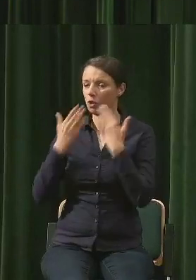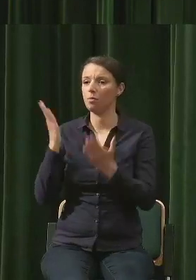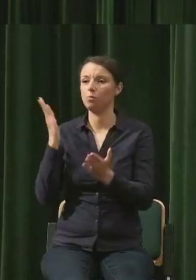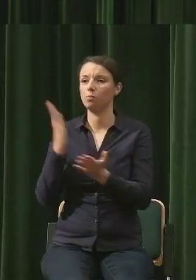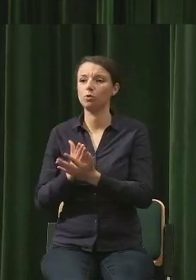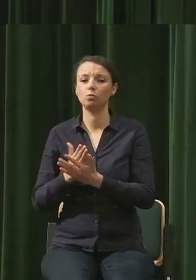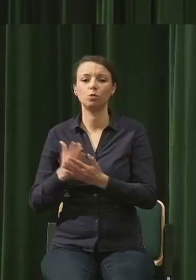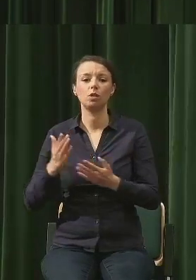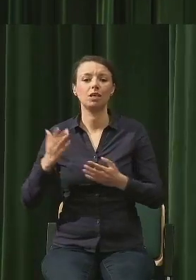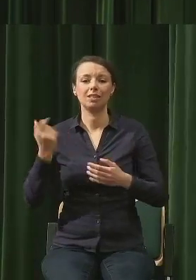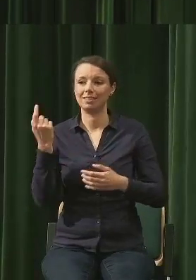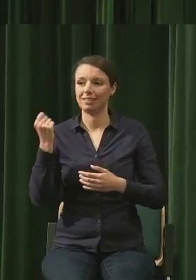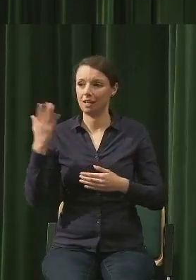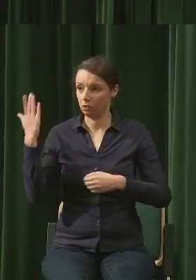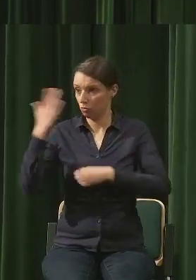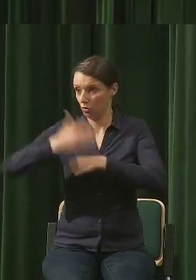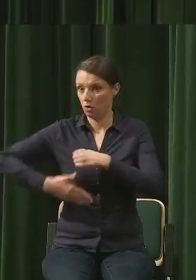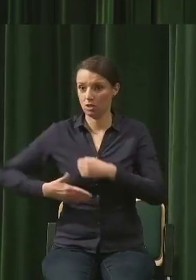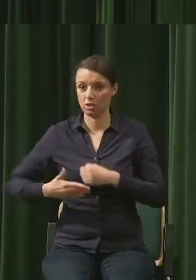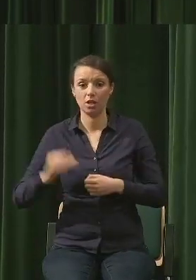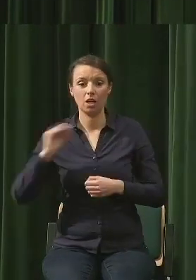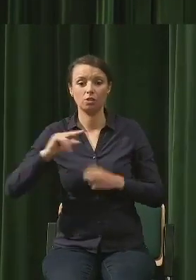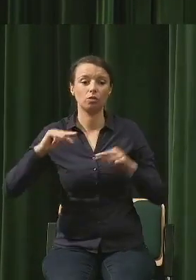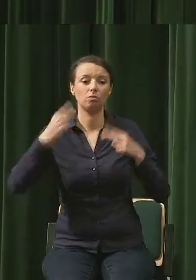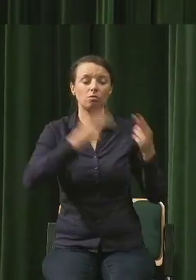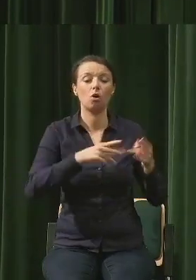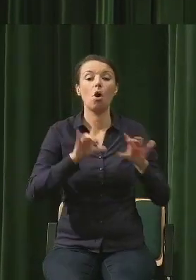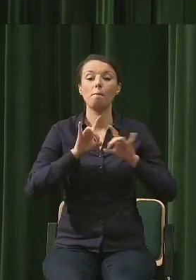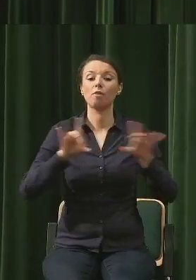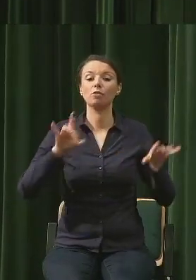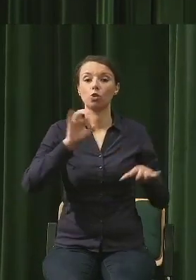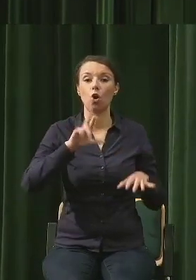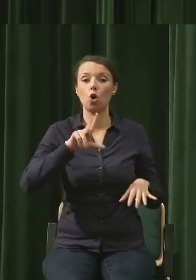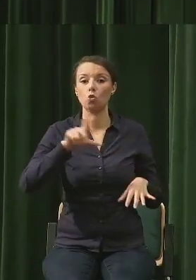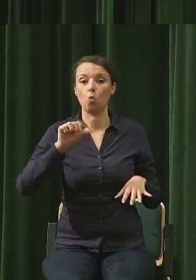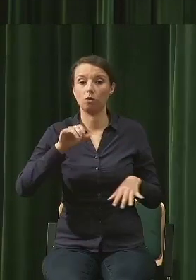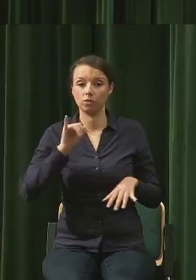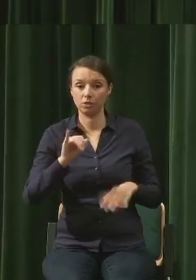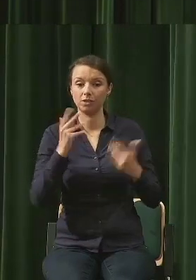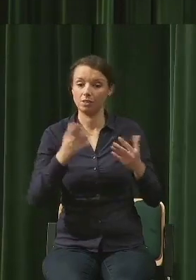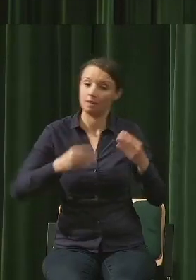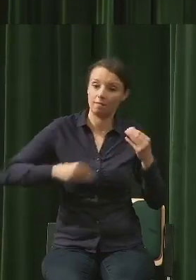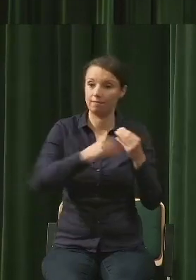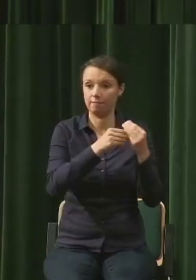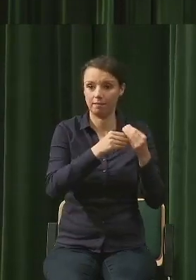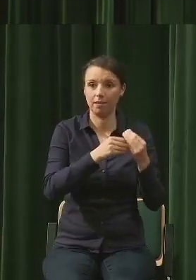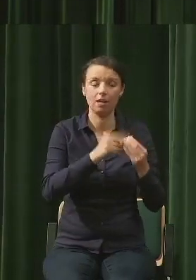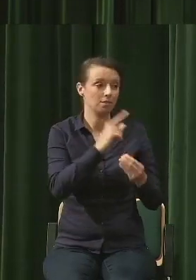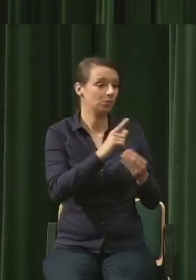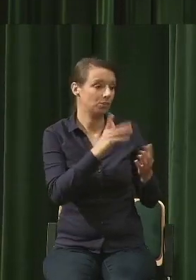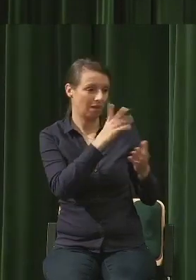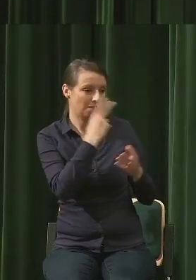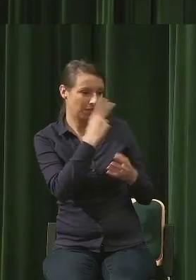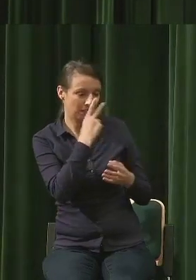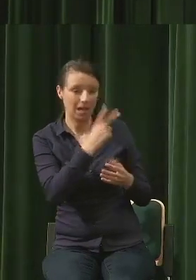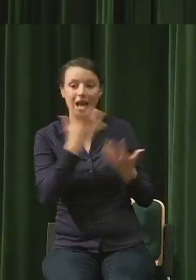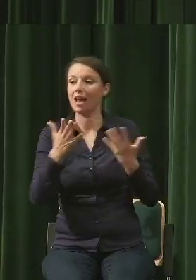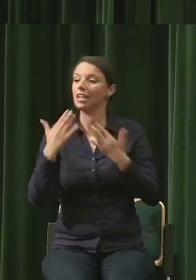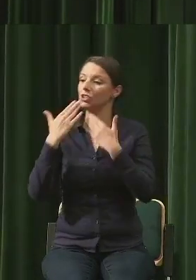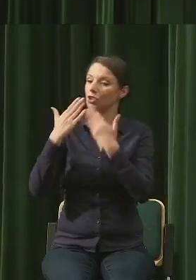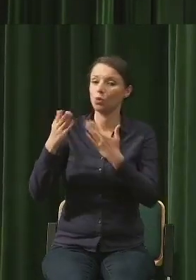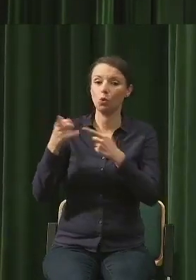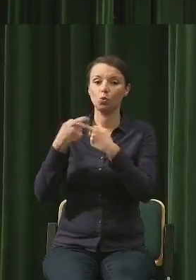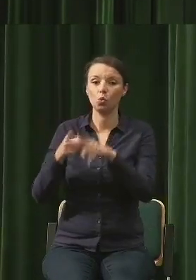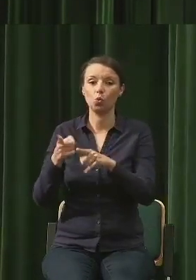podsumowującą. tylko dodałem, już profesor Orłowski tutaj też widzę, że chcę dopowiedzieć, ale ja tylko krótko dziękuję za przywołanie